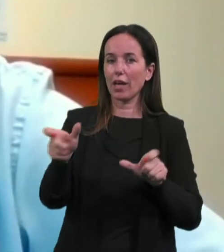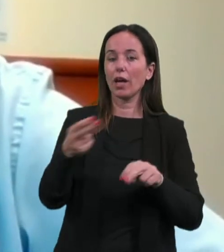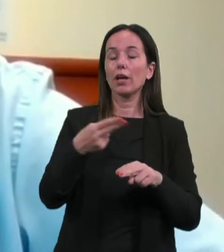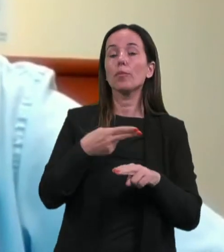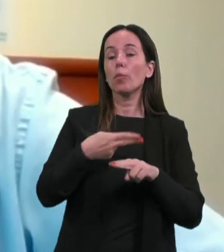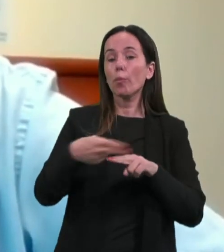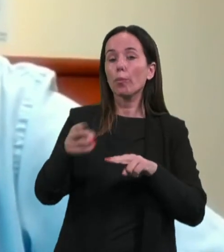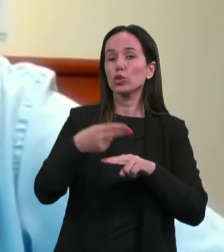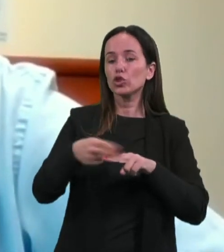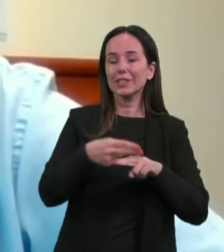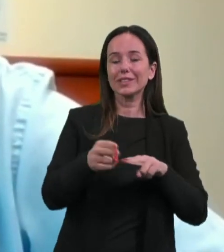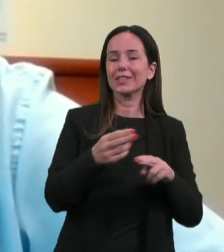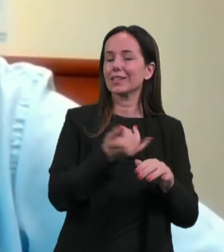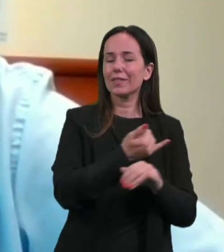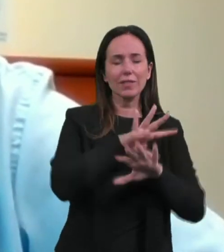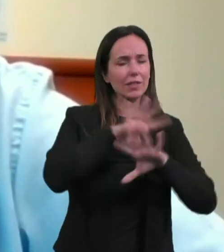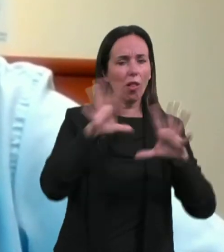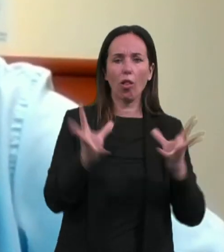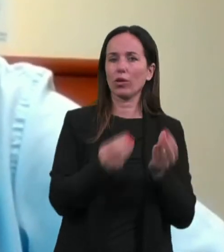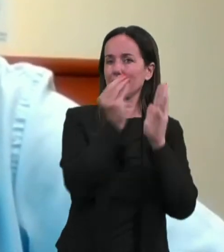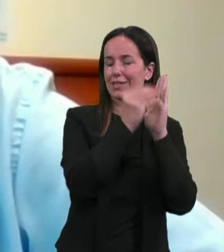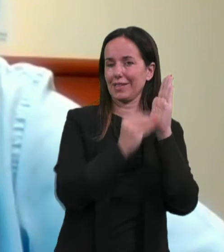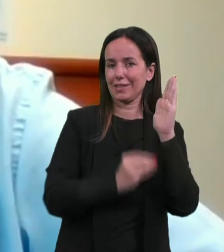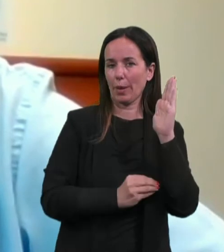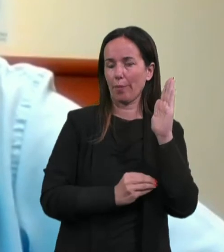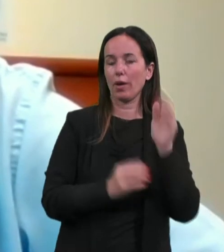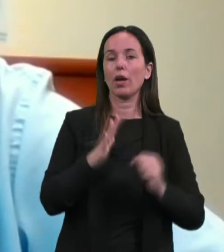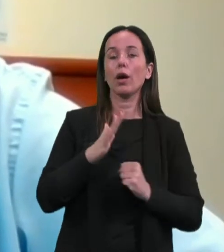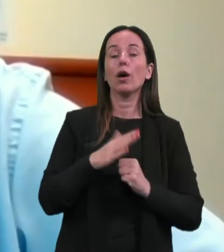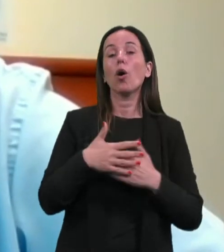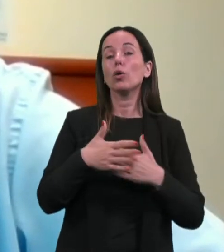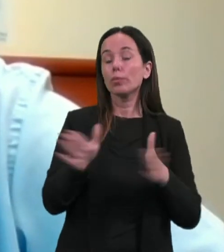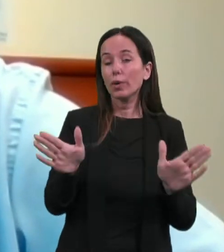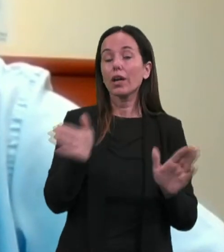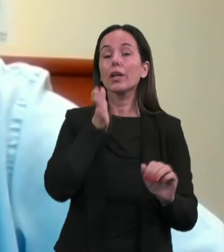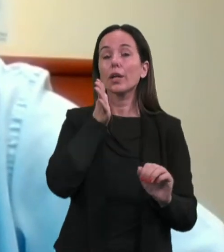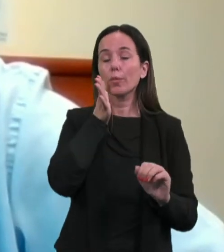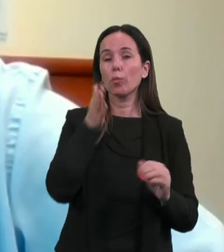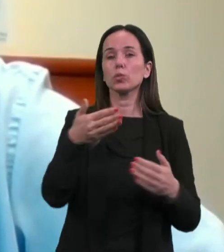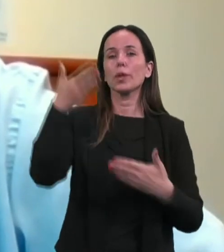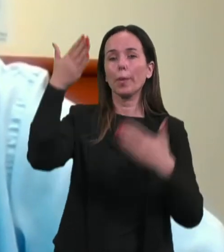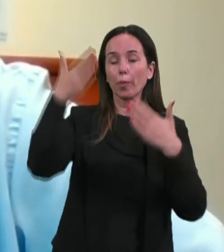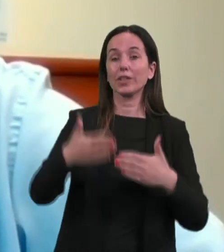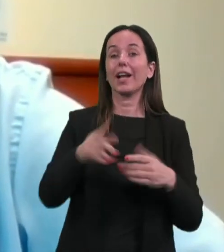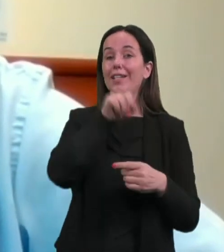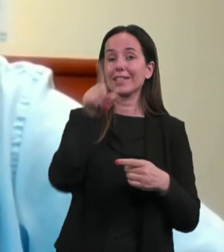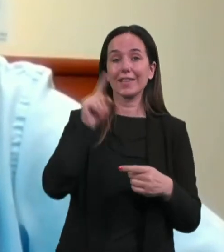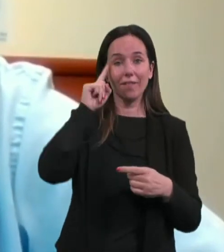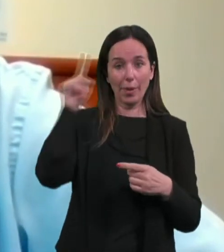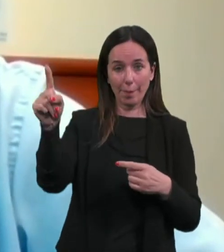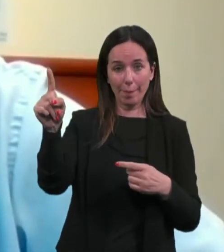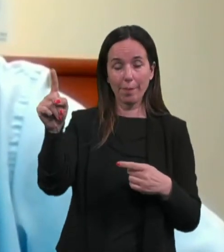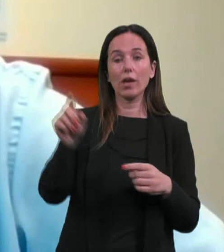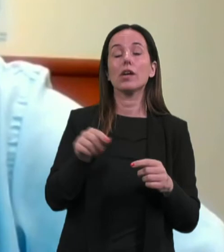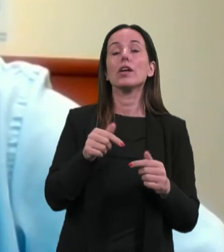počistili vseznam in odpiramo tudi portal ZVM. Na